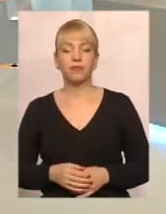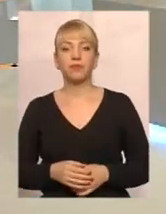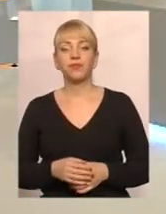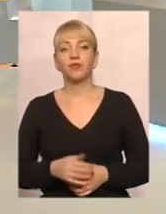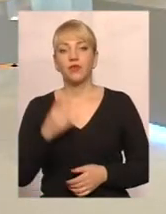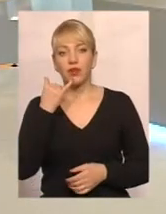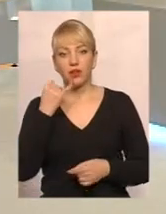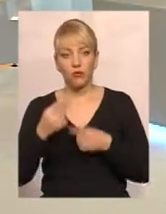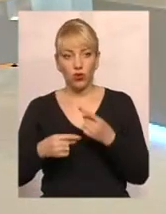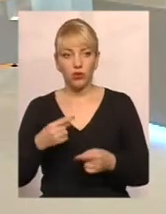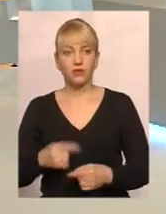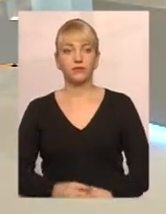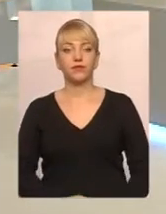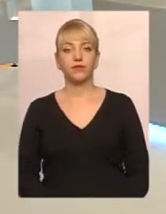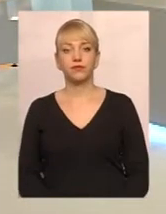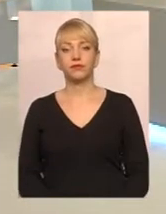Слухаємо вас, говоріть, будь ласка.